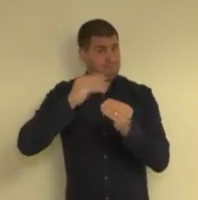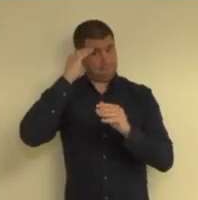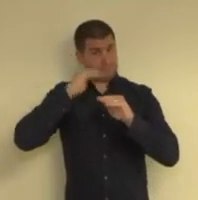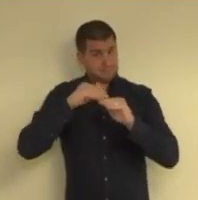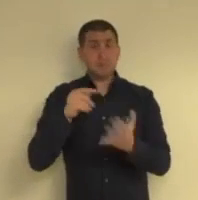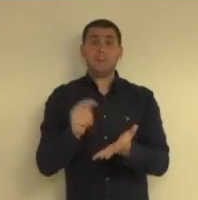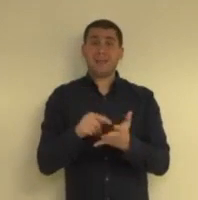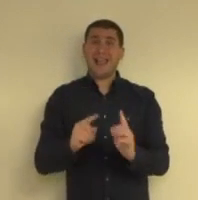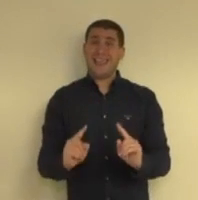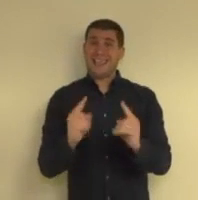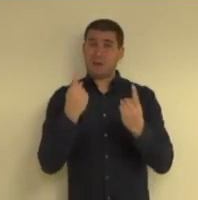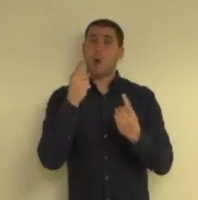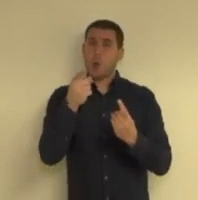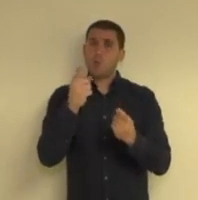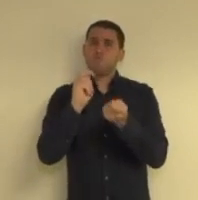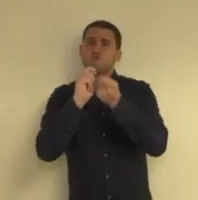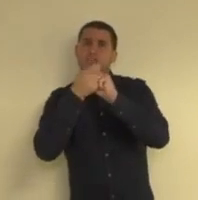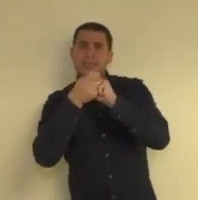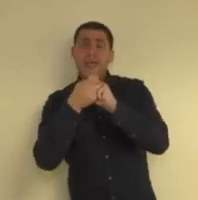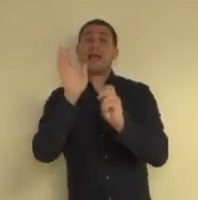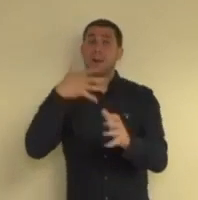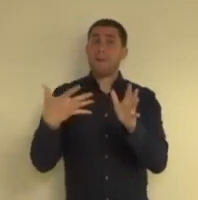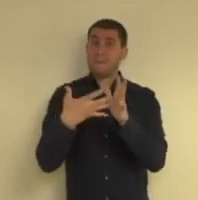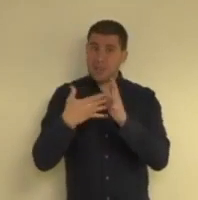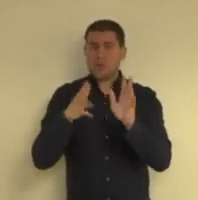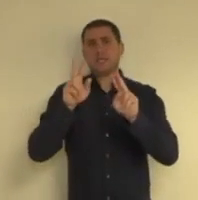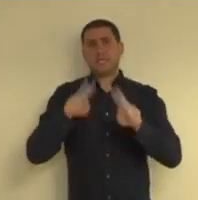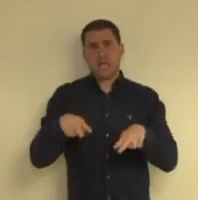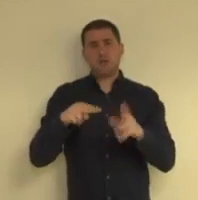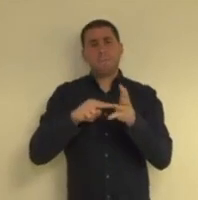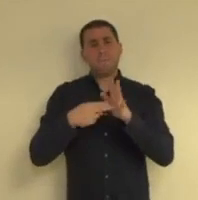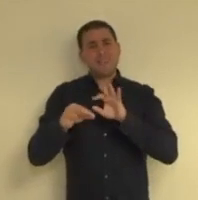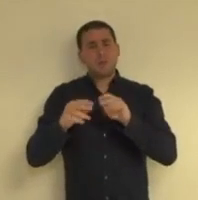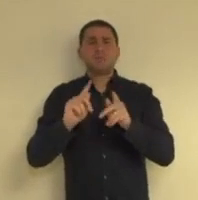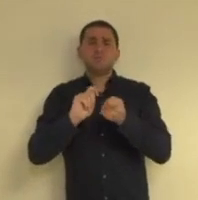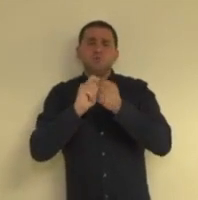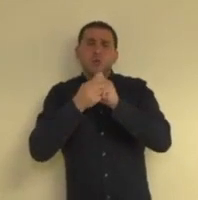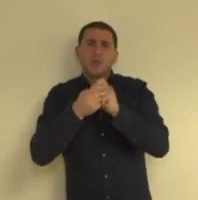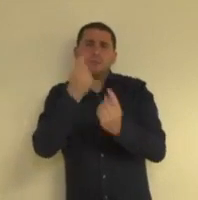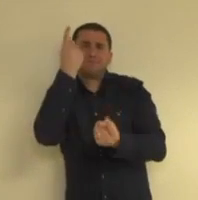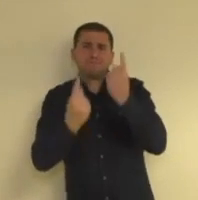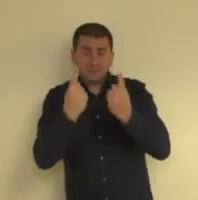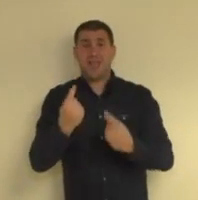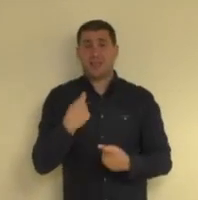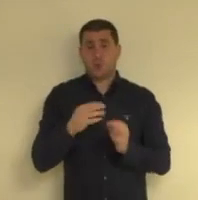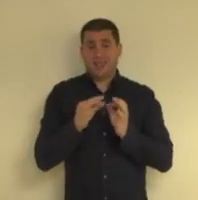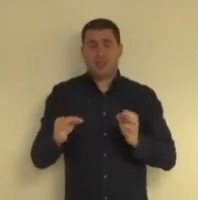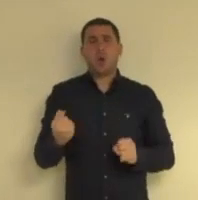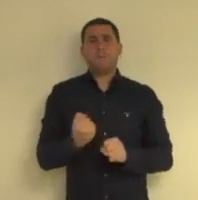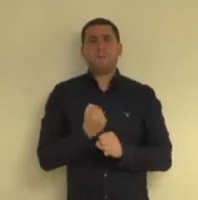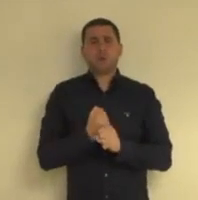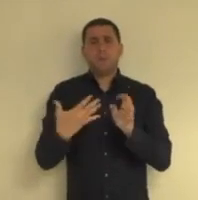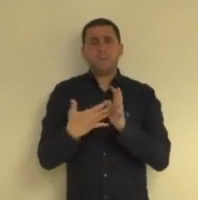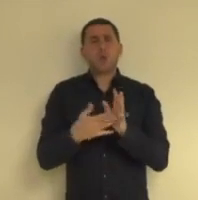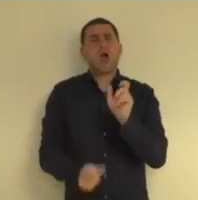כיוון שהאירוע הוא אירוע דינמי גם לבדיקות ישנה מדיניות שמשתנה עם הזמן אנחנו התחלנו מביצוע